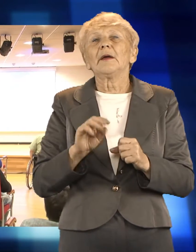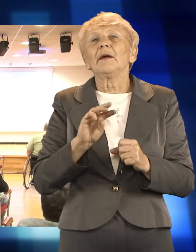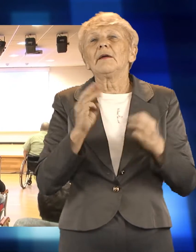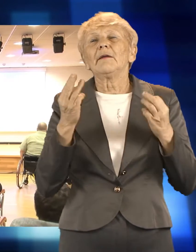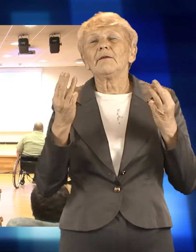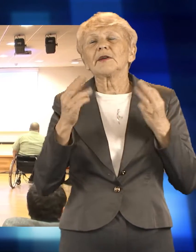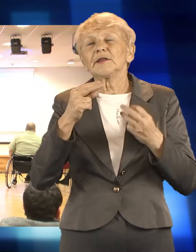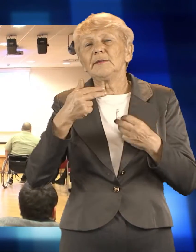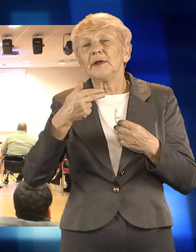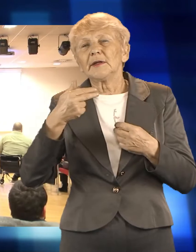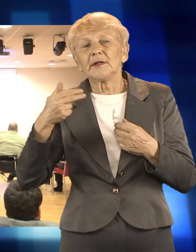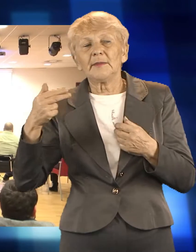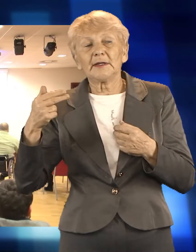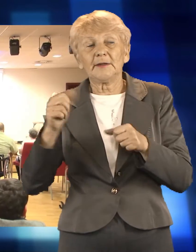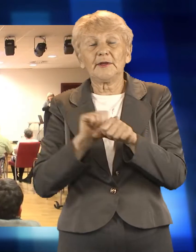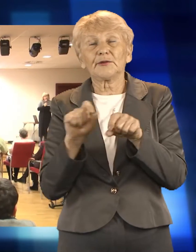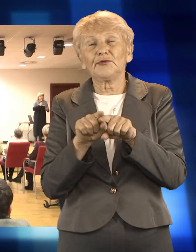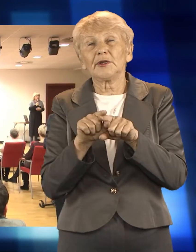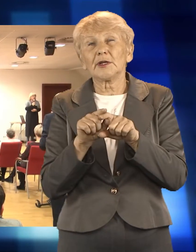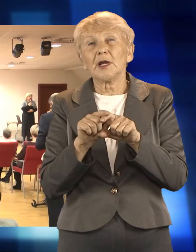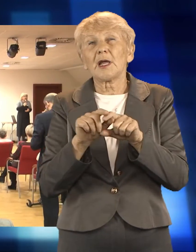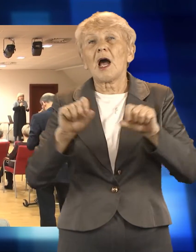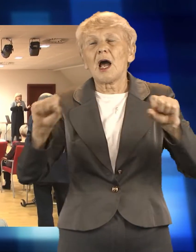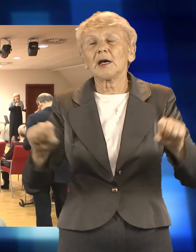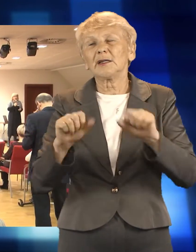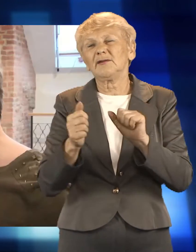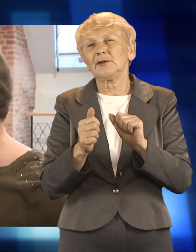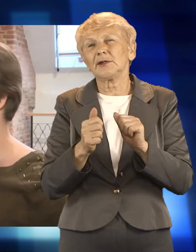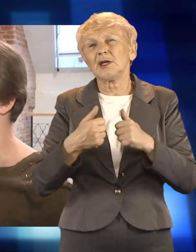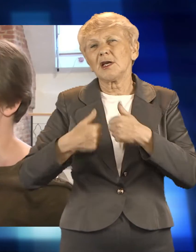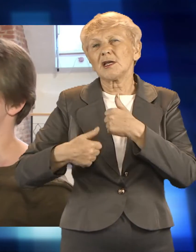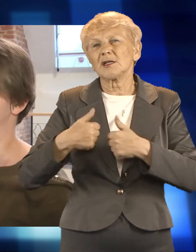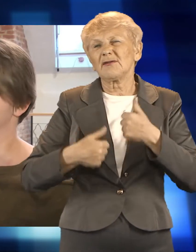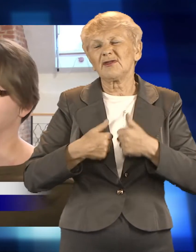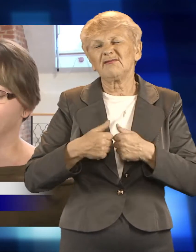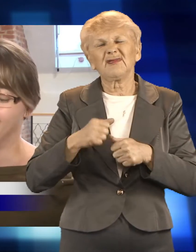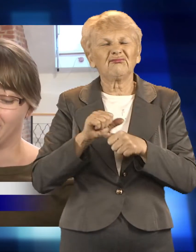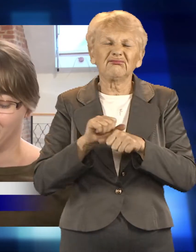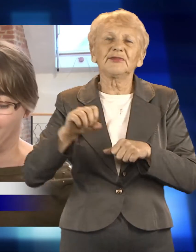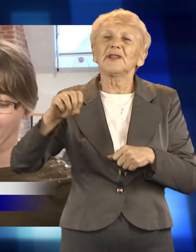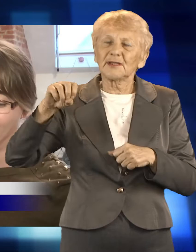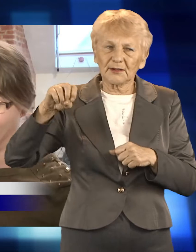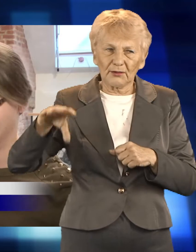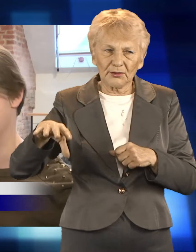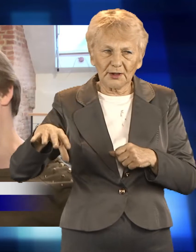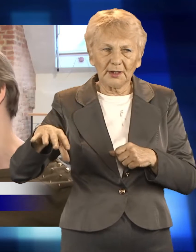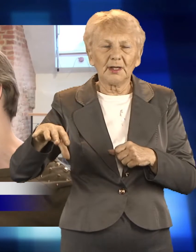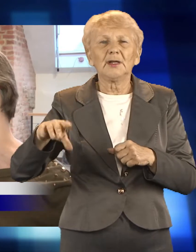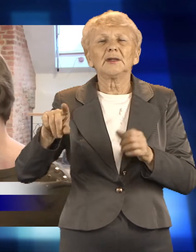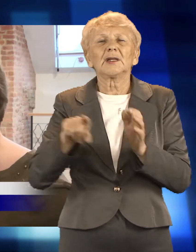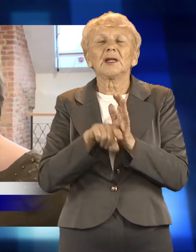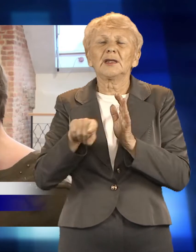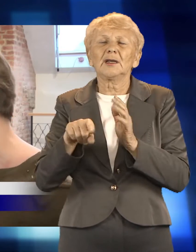niepełnosprawnych jest także aktywność zawodowa. Tutaj jest trochę gorzej. Nie ukrywajmy, że jeżeli idzie o pracę dla osób